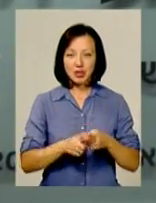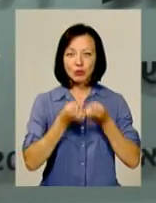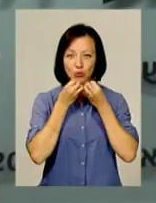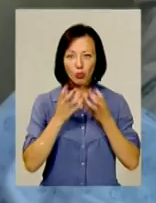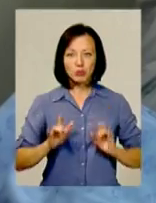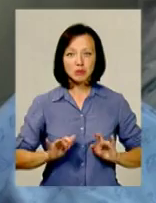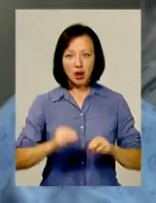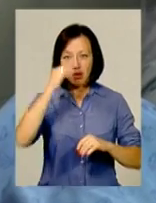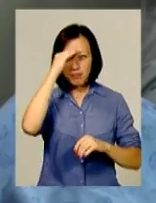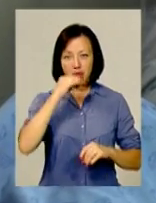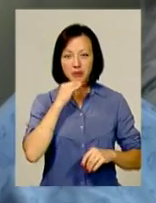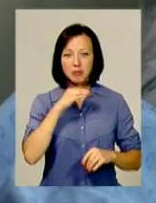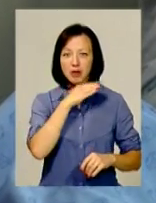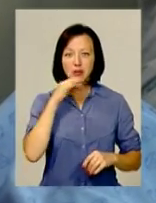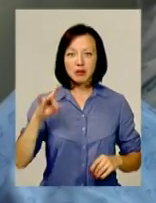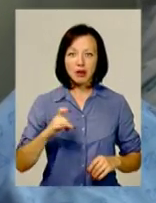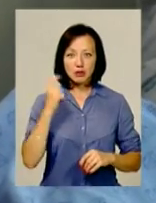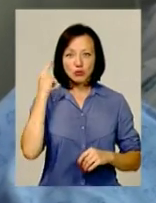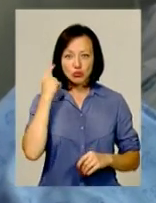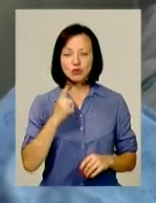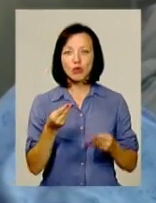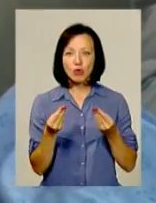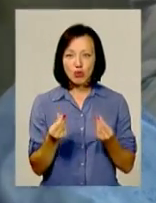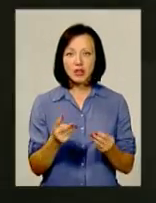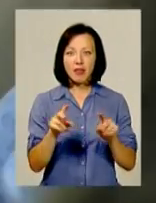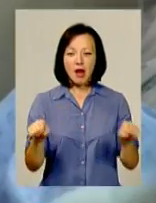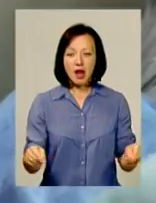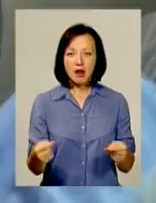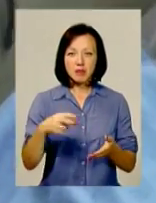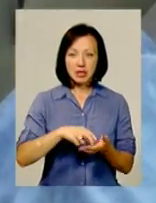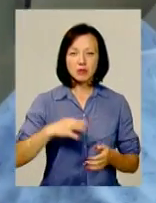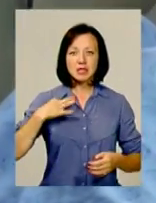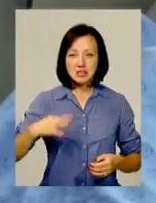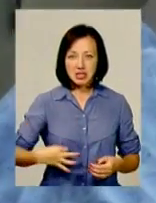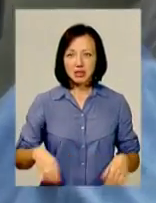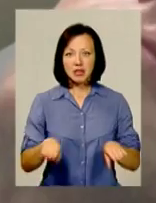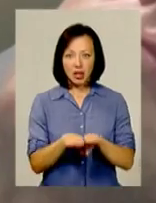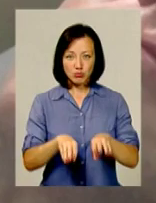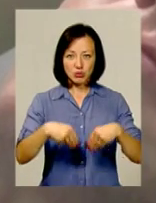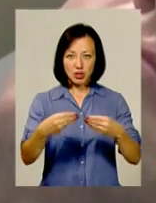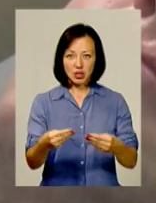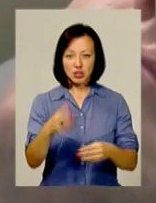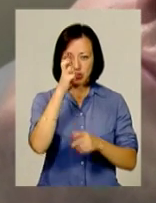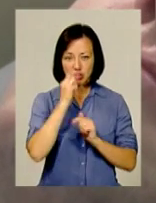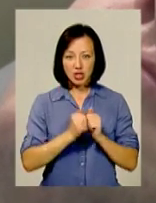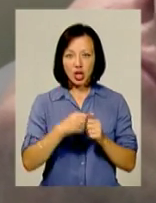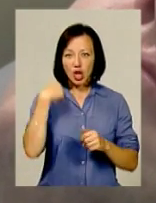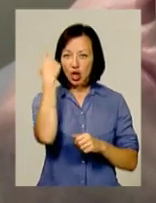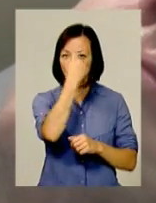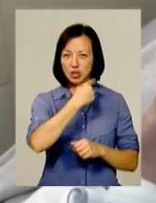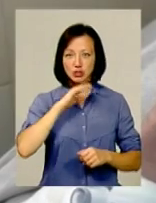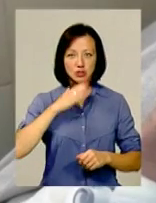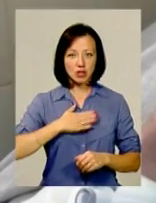справою. Батькові неодноразово доводилось чути, що гроші на реабілітацію сина начебто дала держава. Це була лічна наша